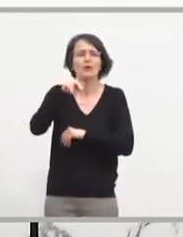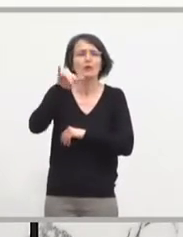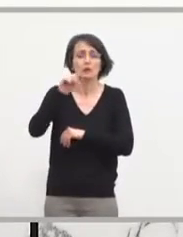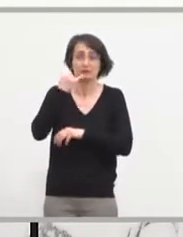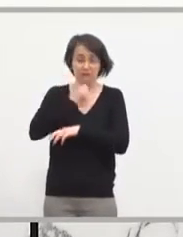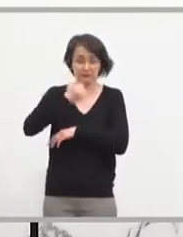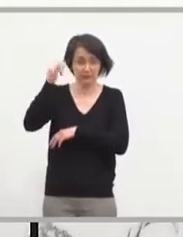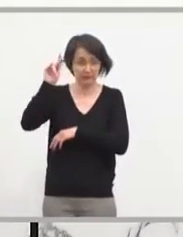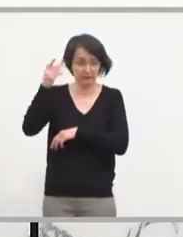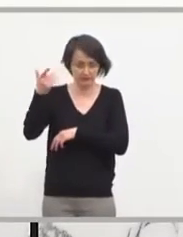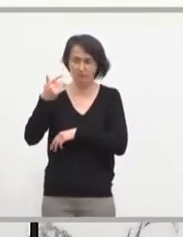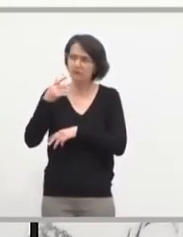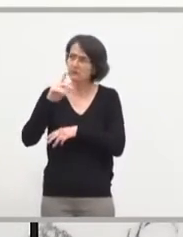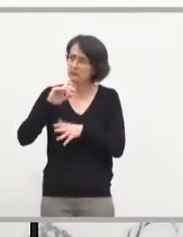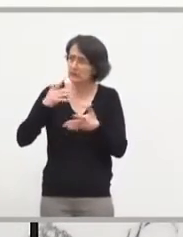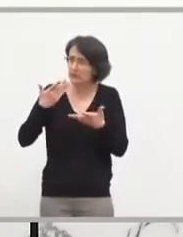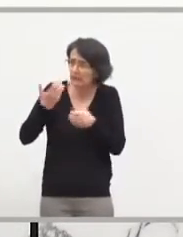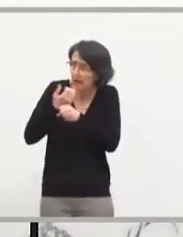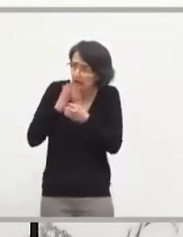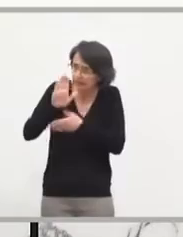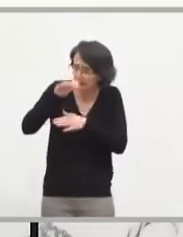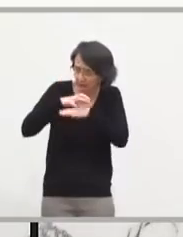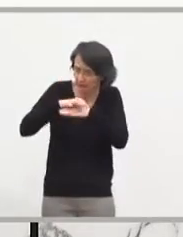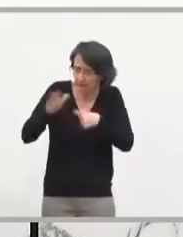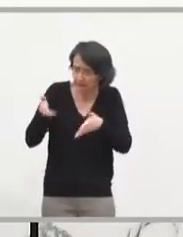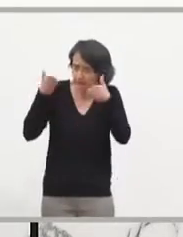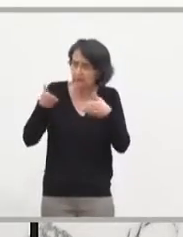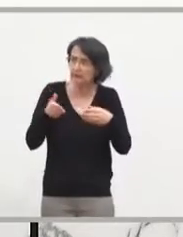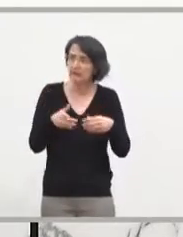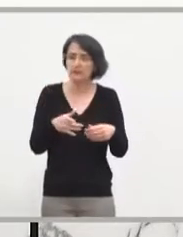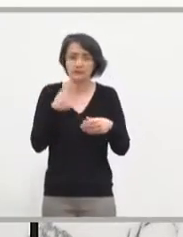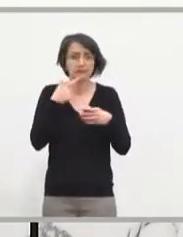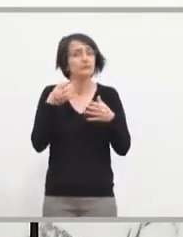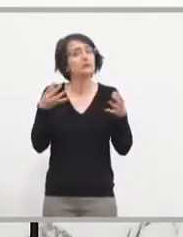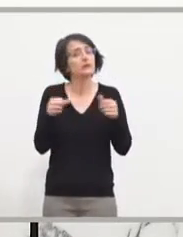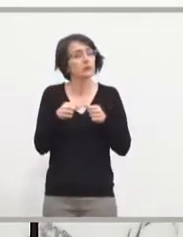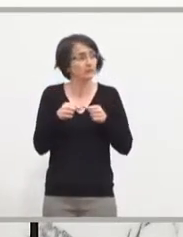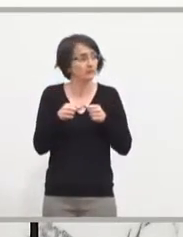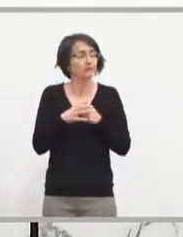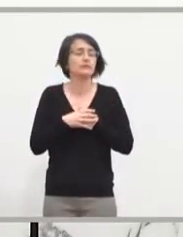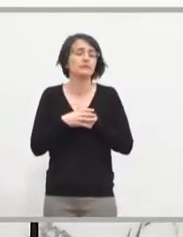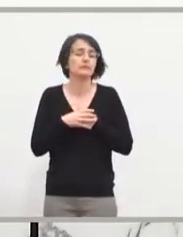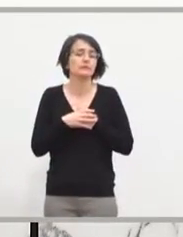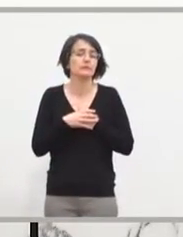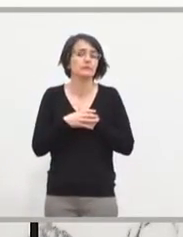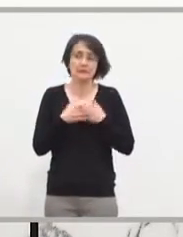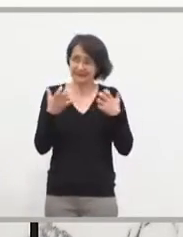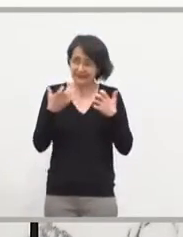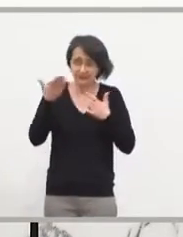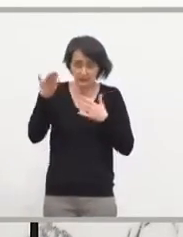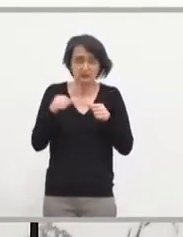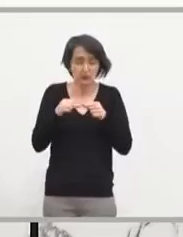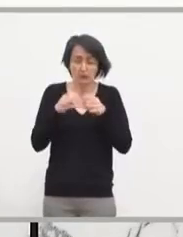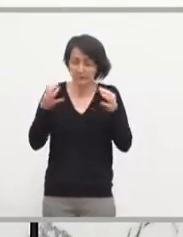fasse son travail de préfet, c'est-à-dire mettre en œuvre tous les moyens susceptibles de